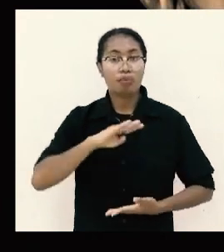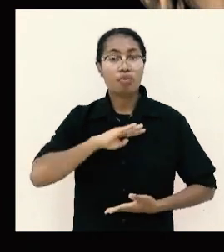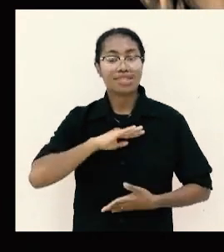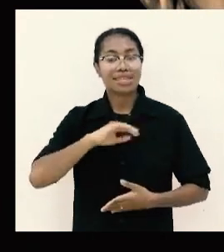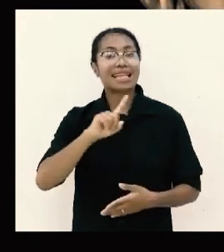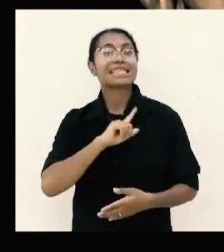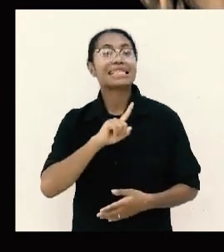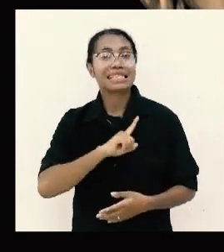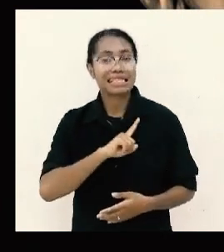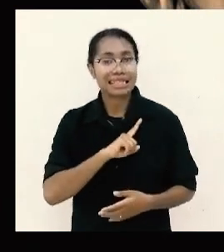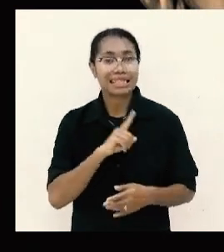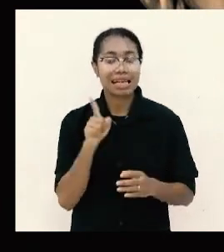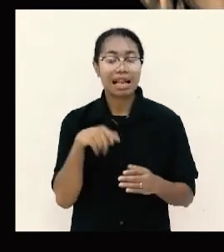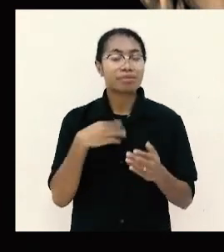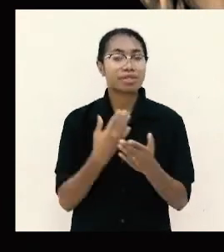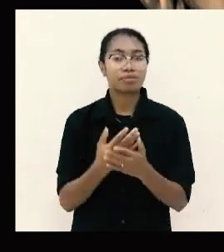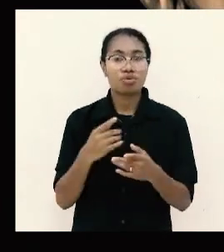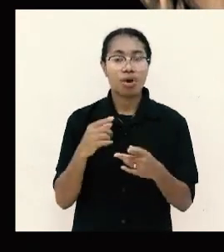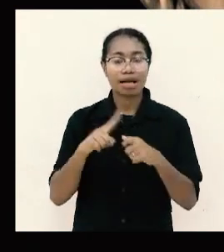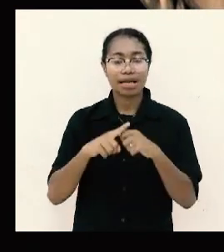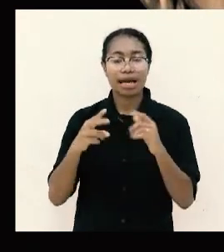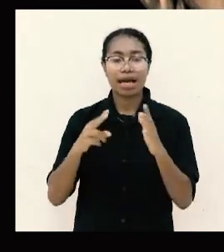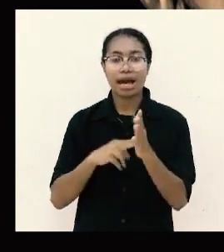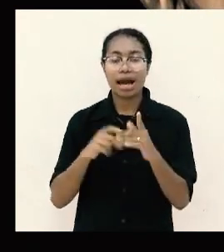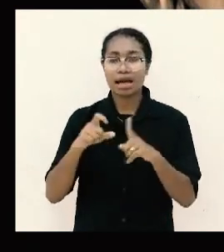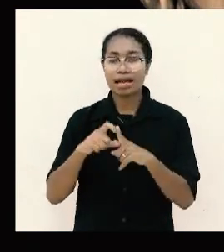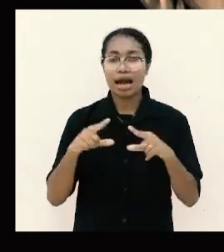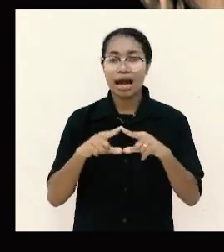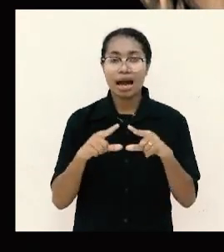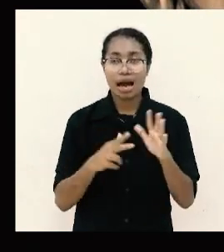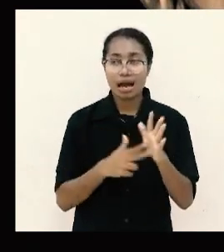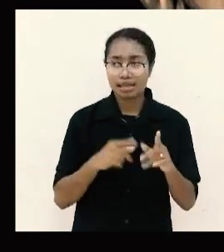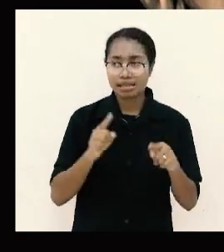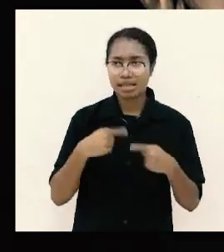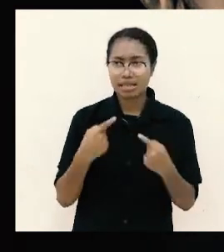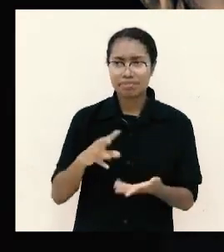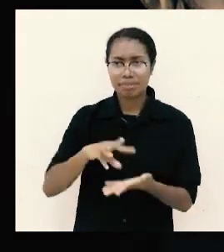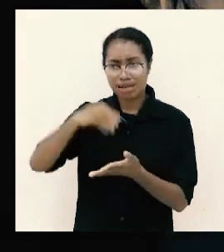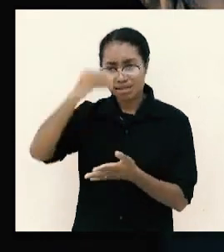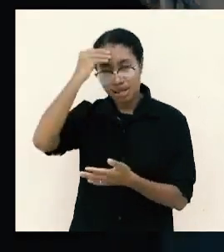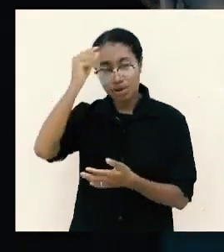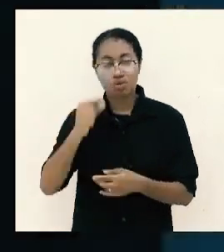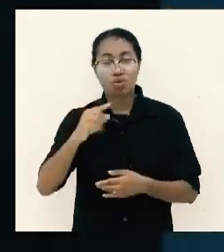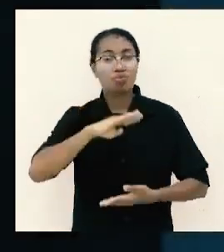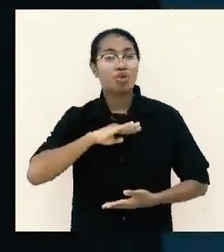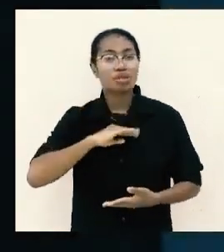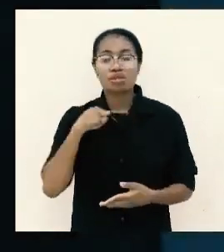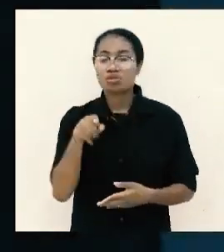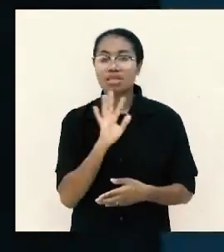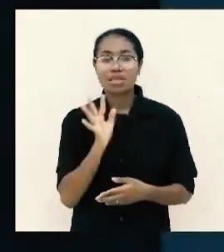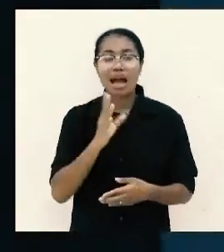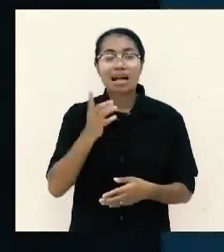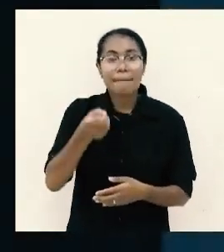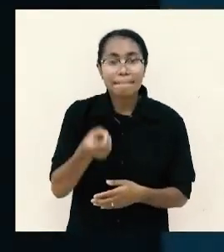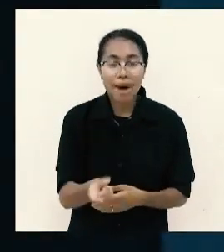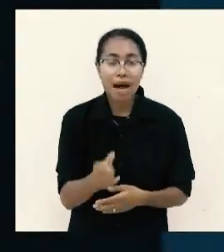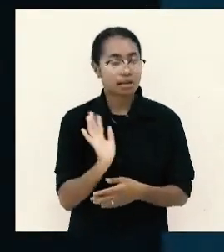diri dalam segala keadaan menjadi belajar menjadi puas itu tidak mudah